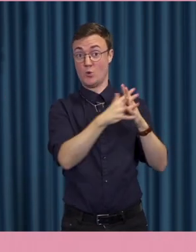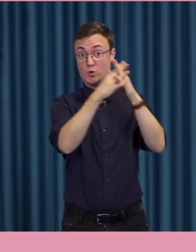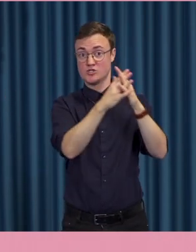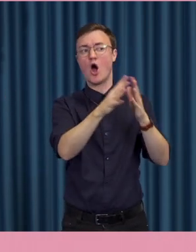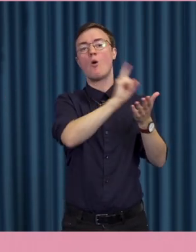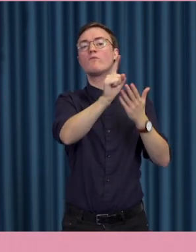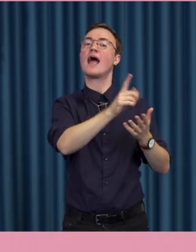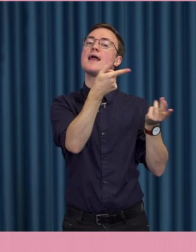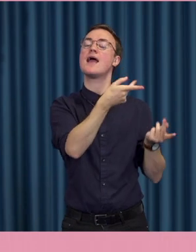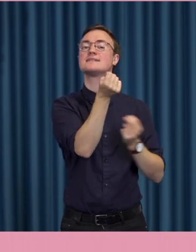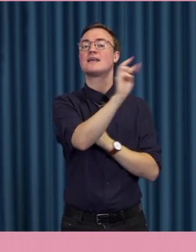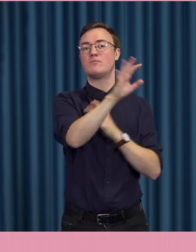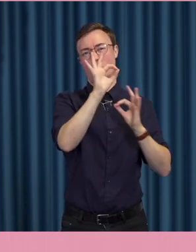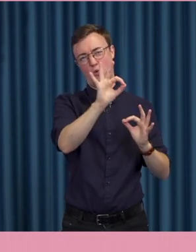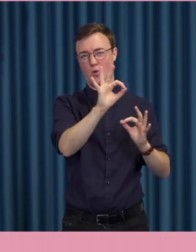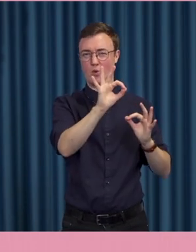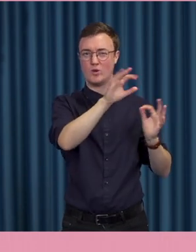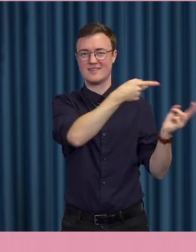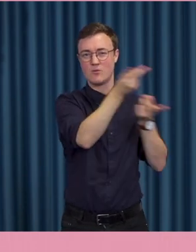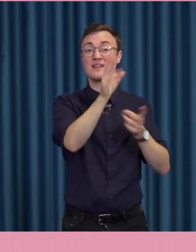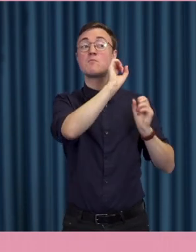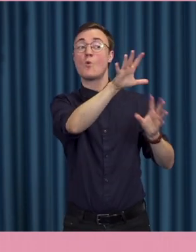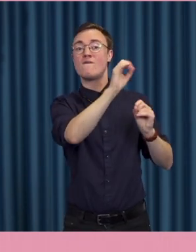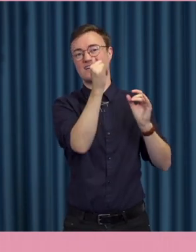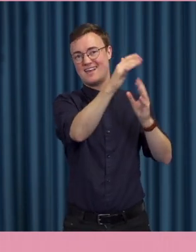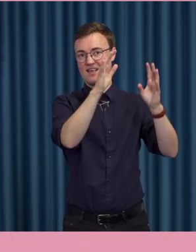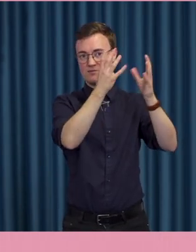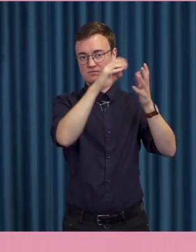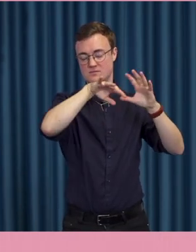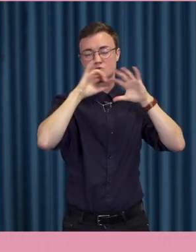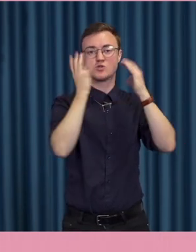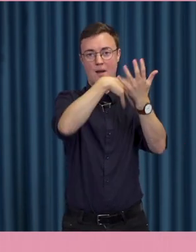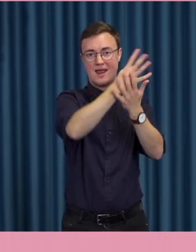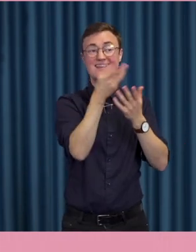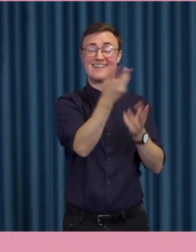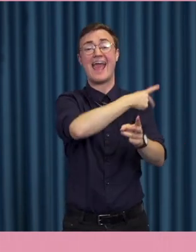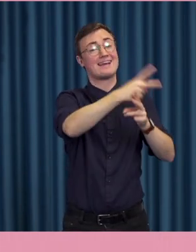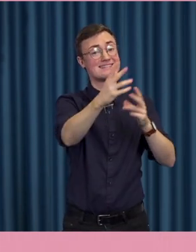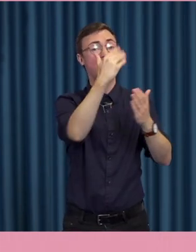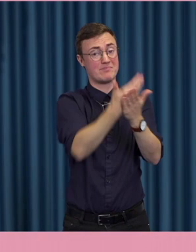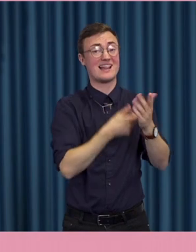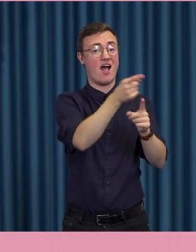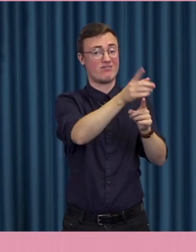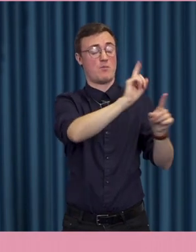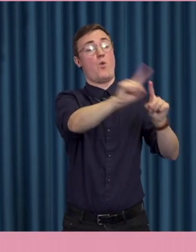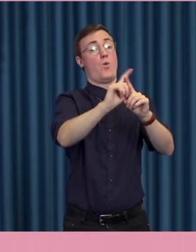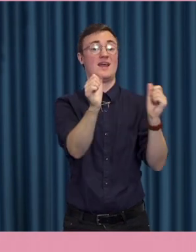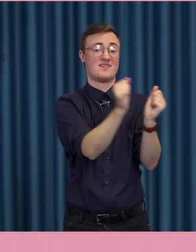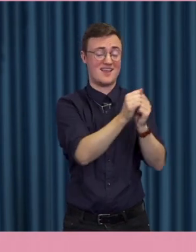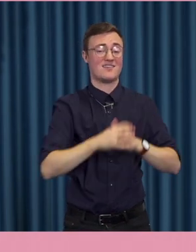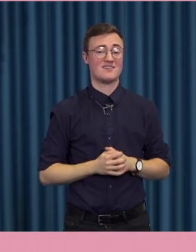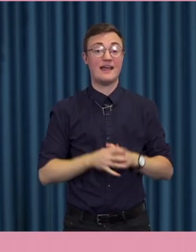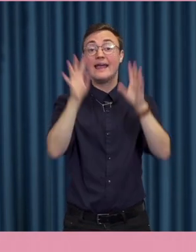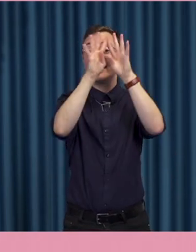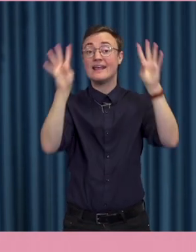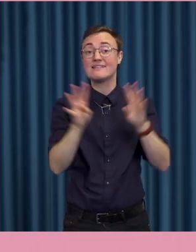exempel på hur demokratin påverkas hos sociala medier, är ett extremt land också i många andra avseenden. Internet ledde